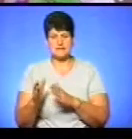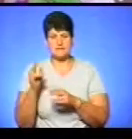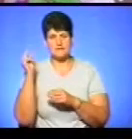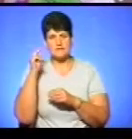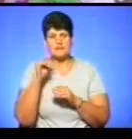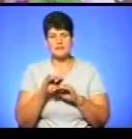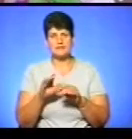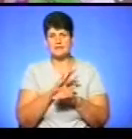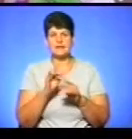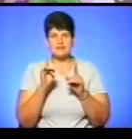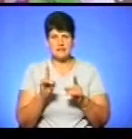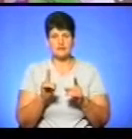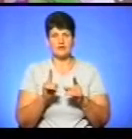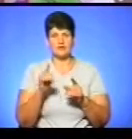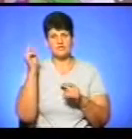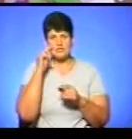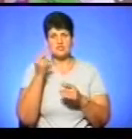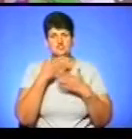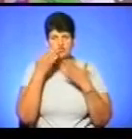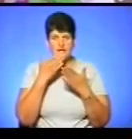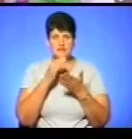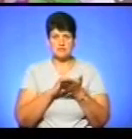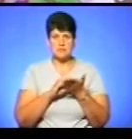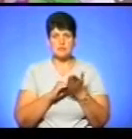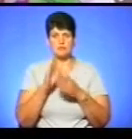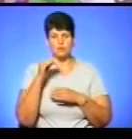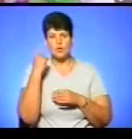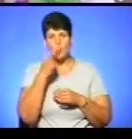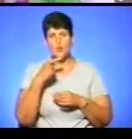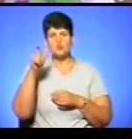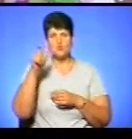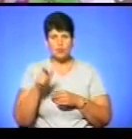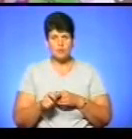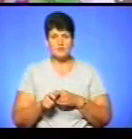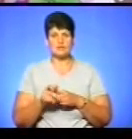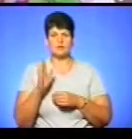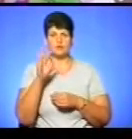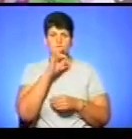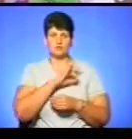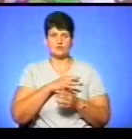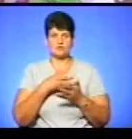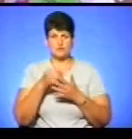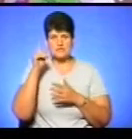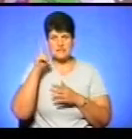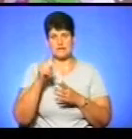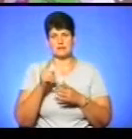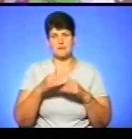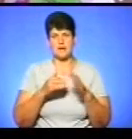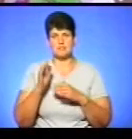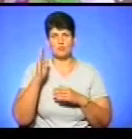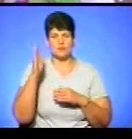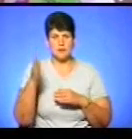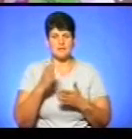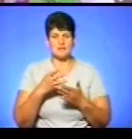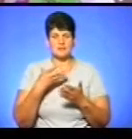тому що діти не тільки в часі читати, писати, а в першу чергу бути особистістю, яка буде використовувати свої знання на практиці подальшому. Тобто